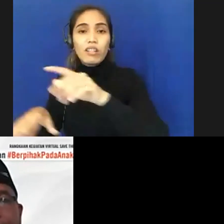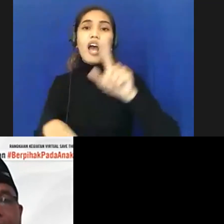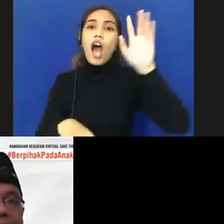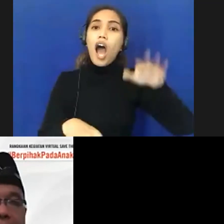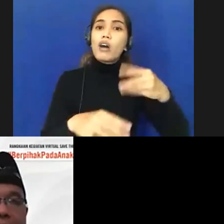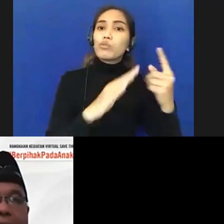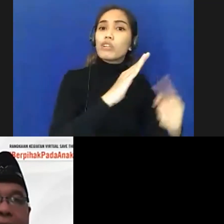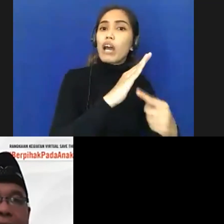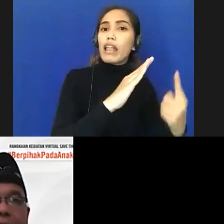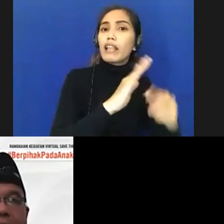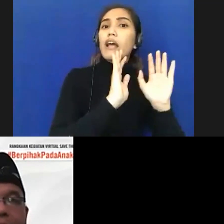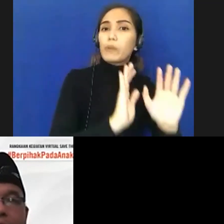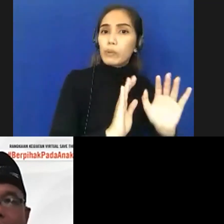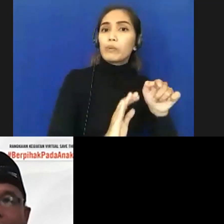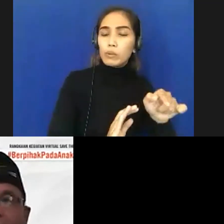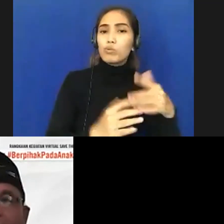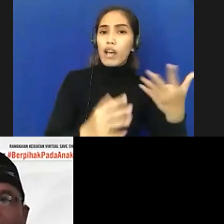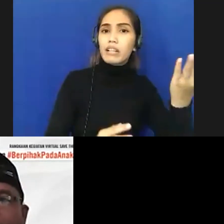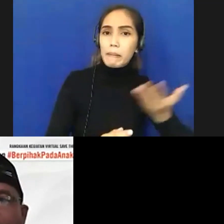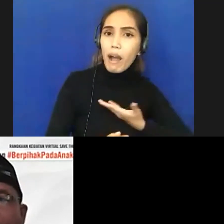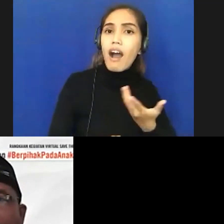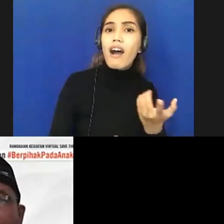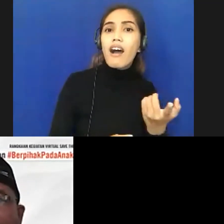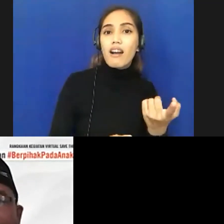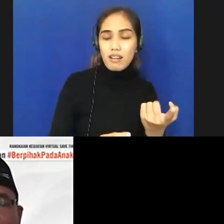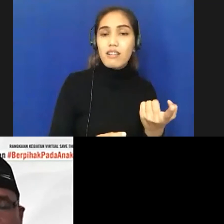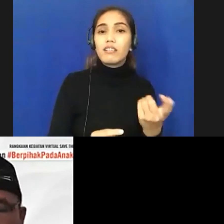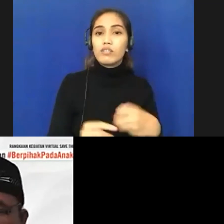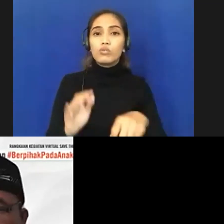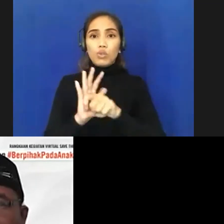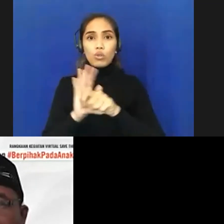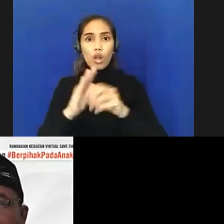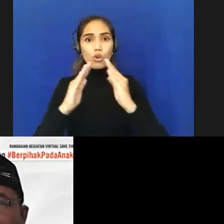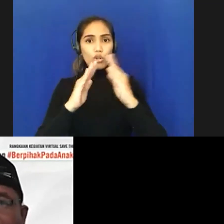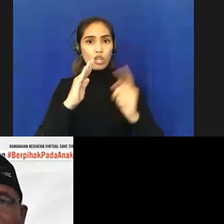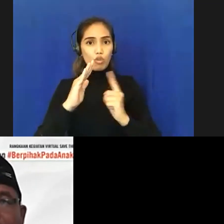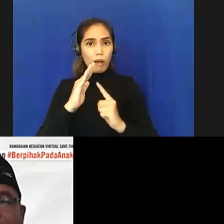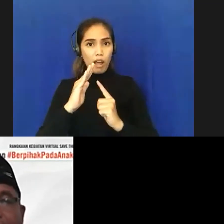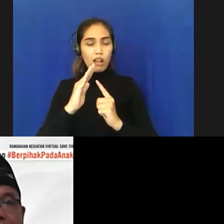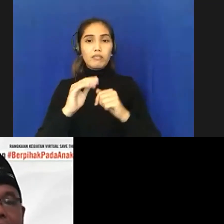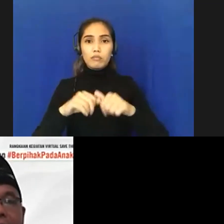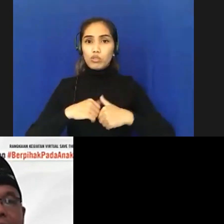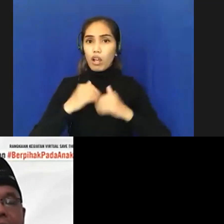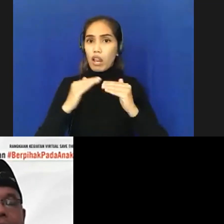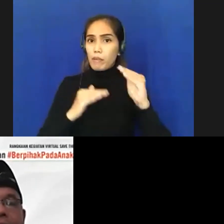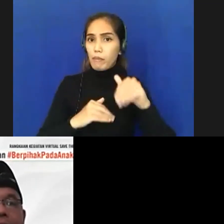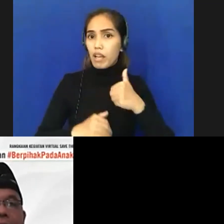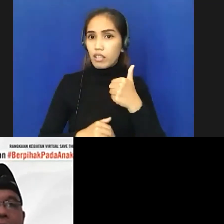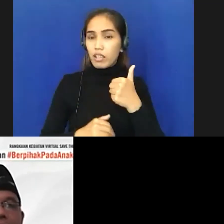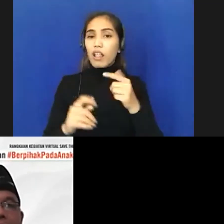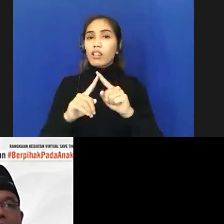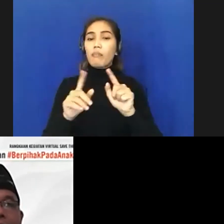penjelasan ya mungkin kalau dia di rumah mungkin kondisinya bisa lebih baik tapi potensi untuk terjadi